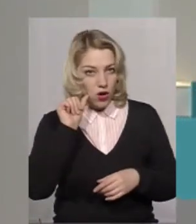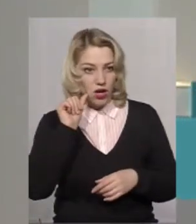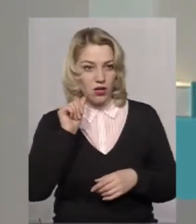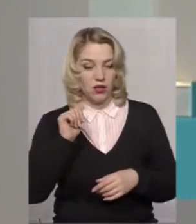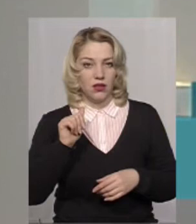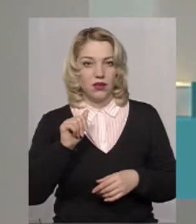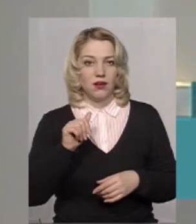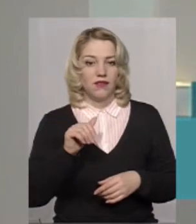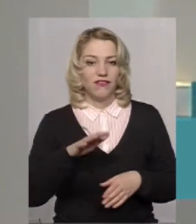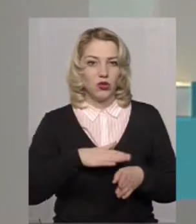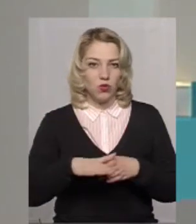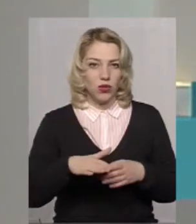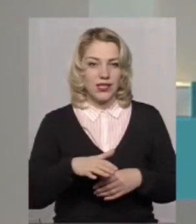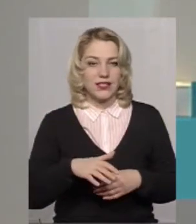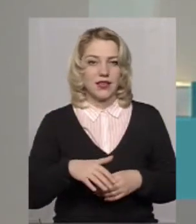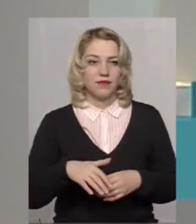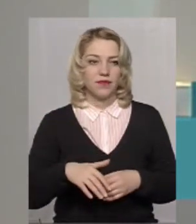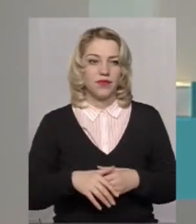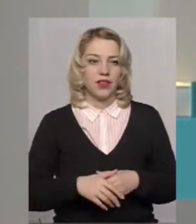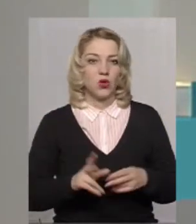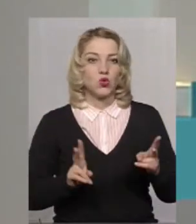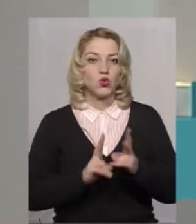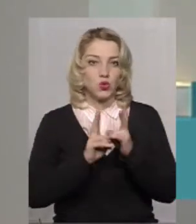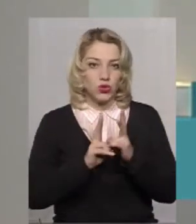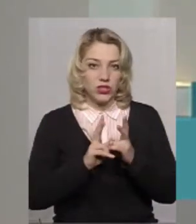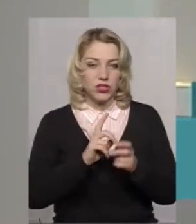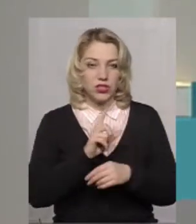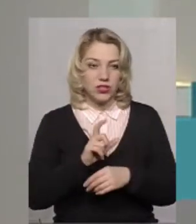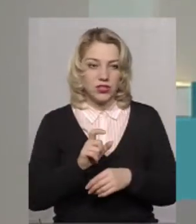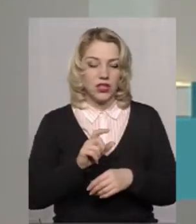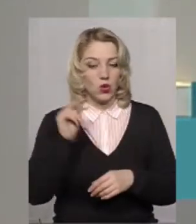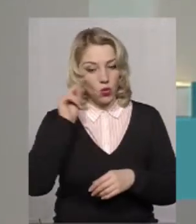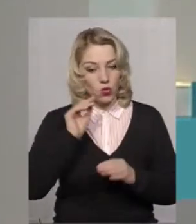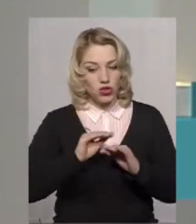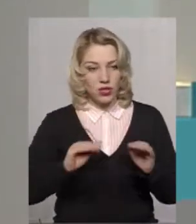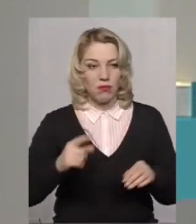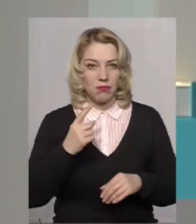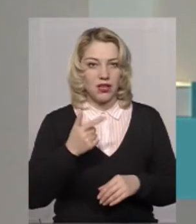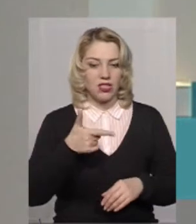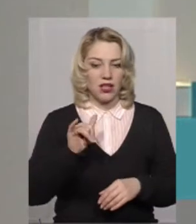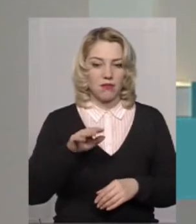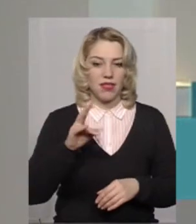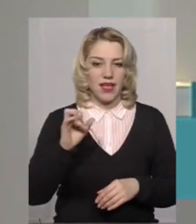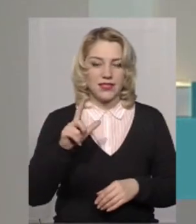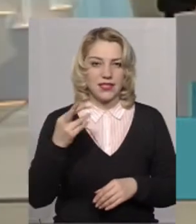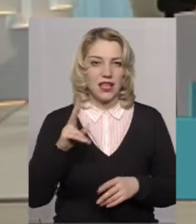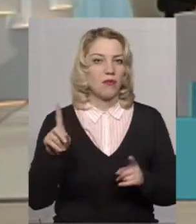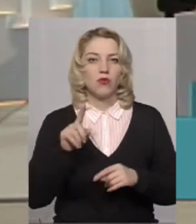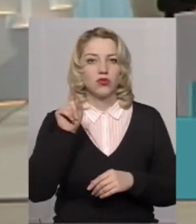буквально відбувалася інтерактивна зустріч з учнями першої гімназії. Про що там говорили?